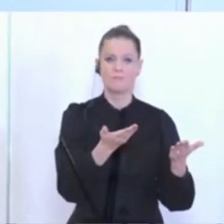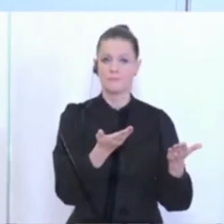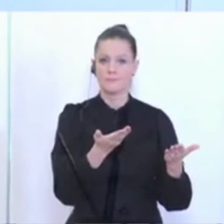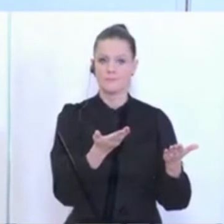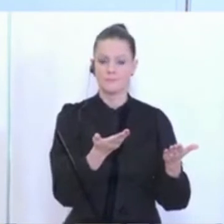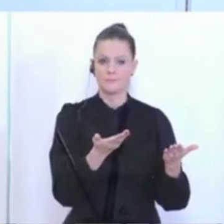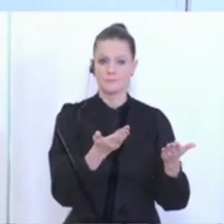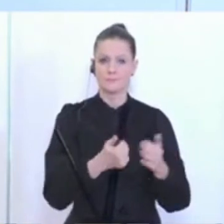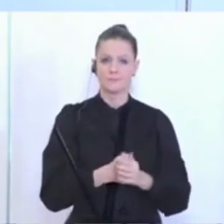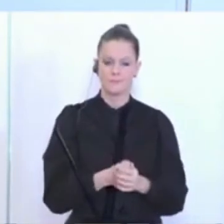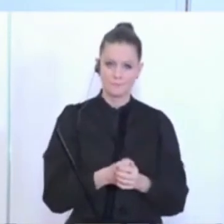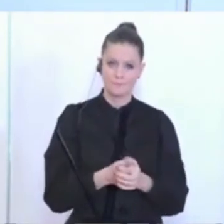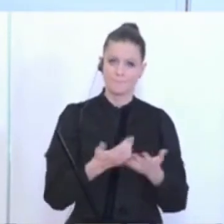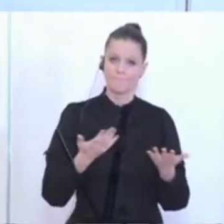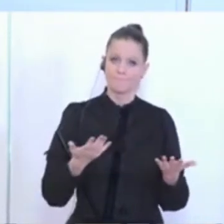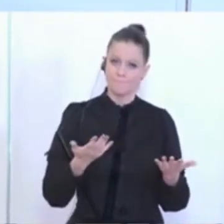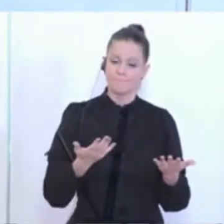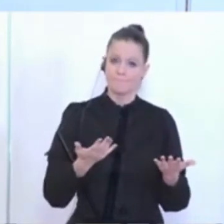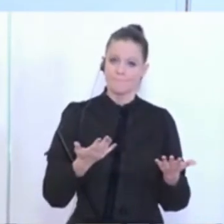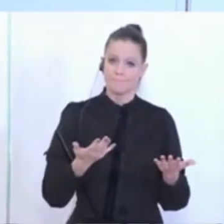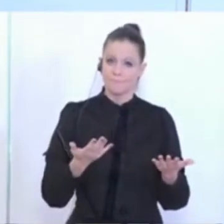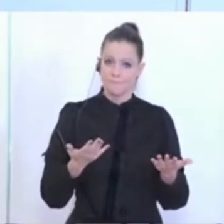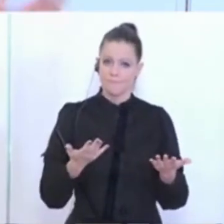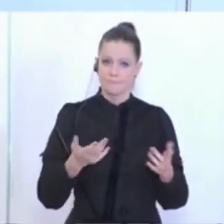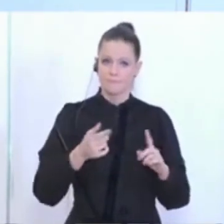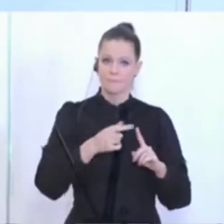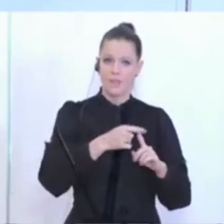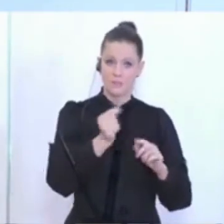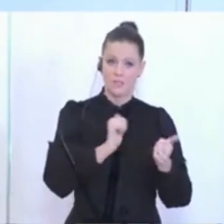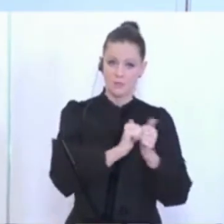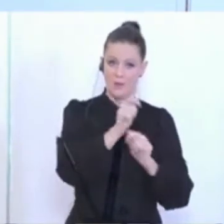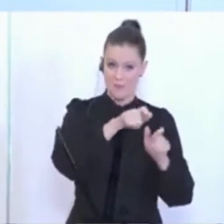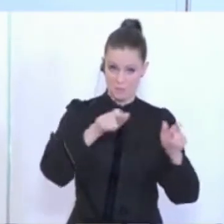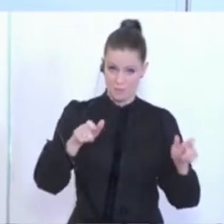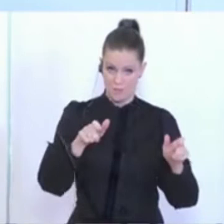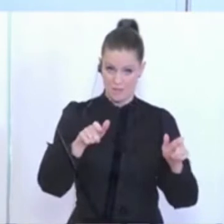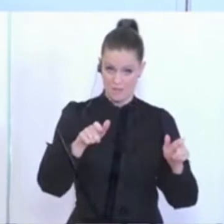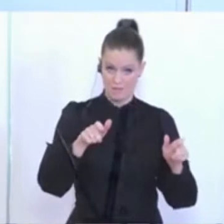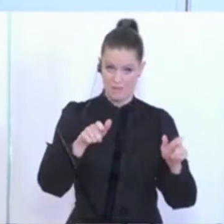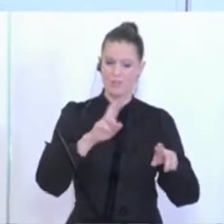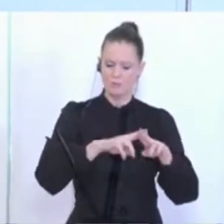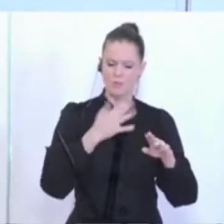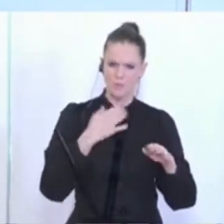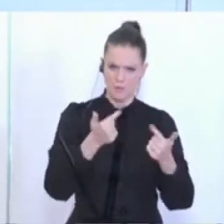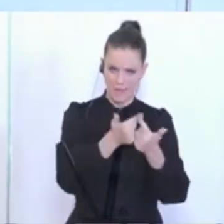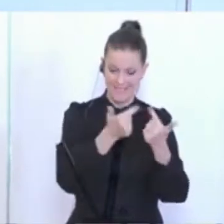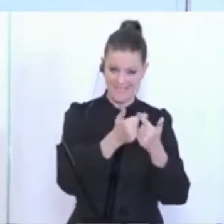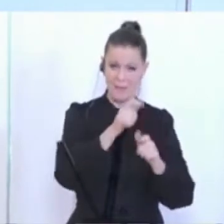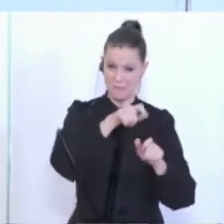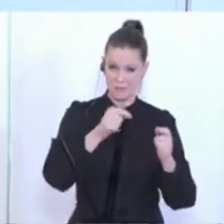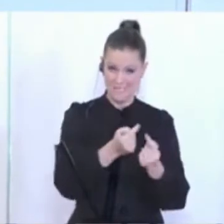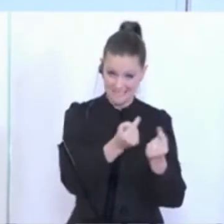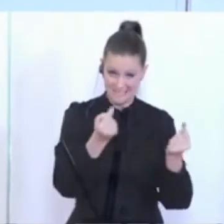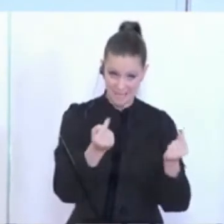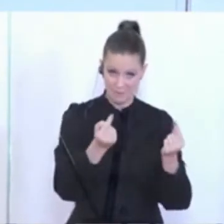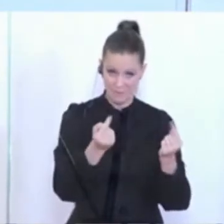haben, zu sagen, Spitzensportler, um dies jetzt anschließend geht, dann sind jene Personen, die